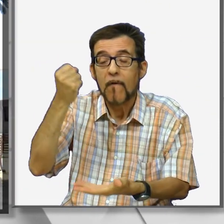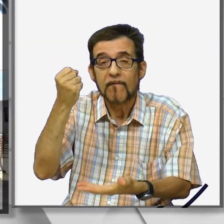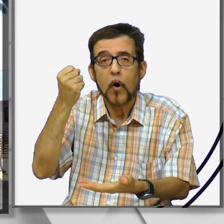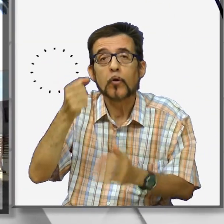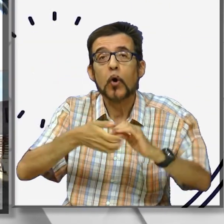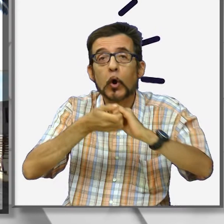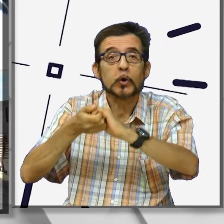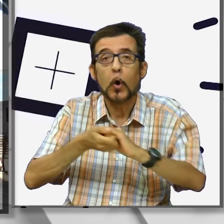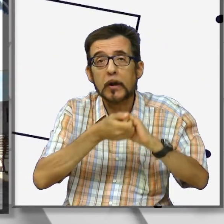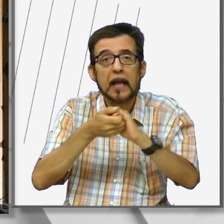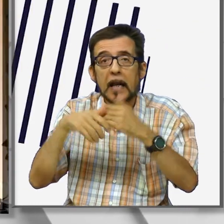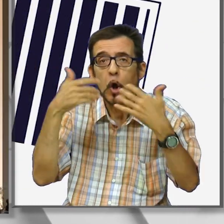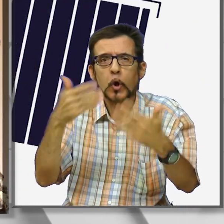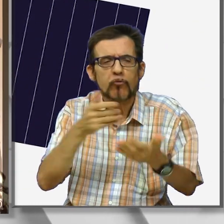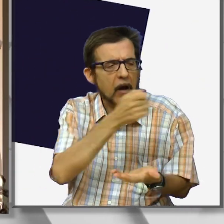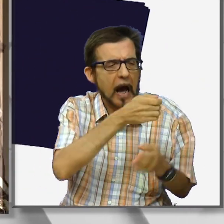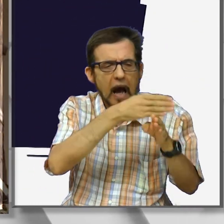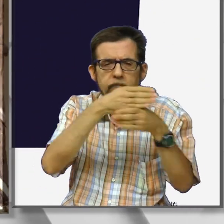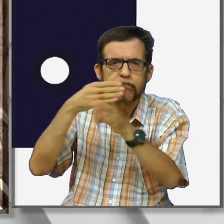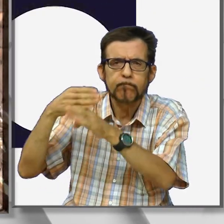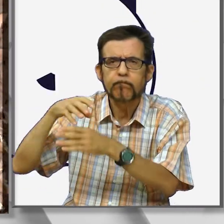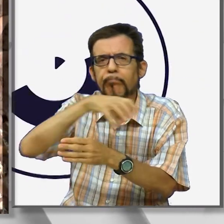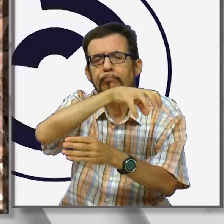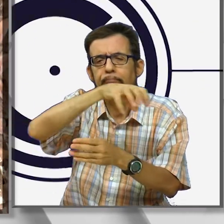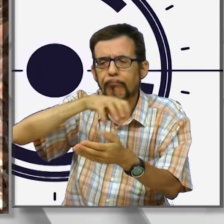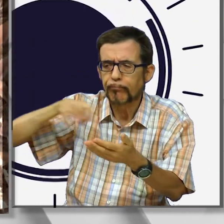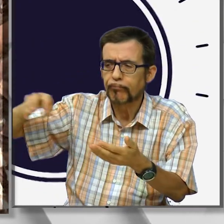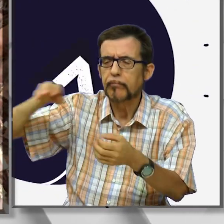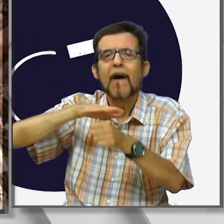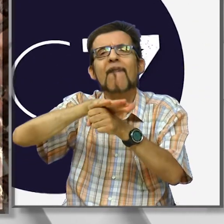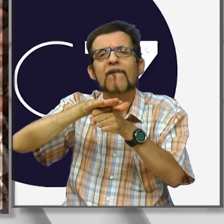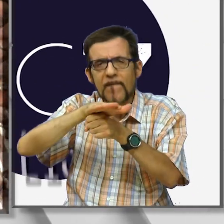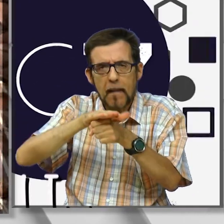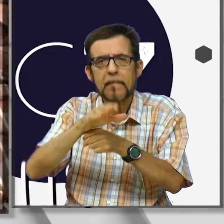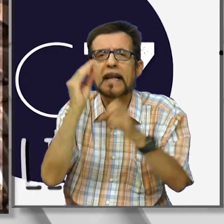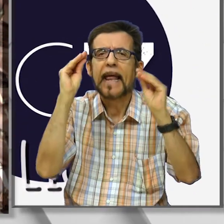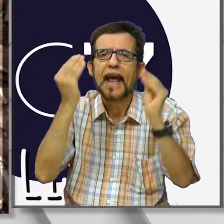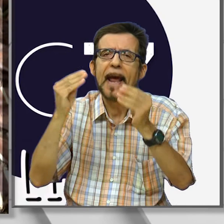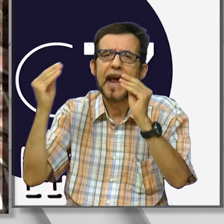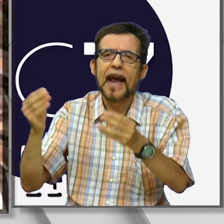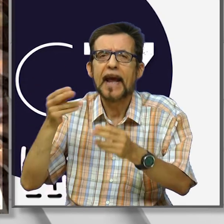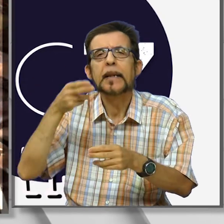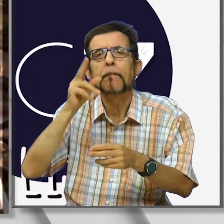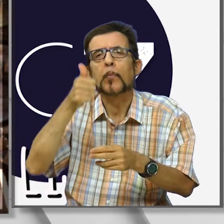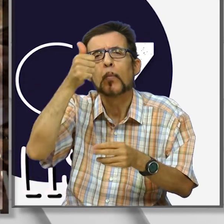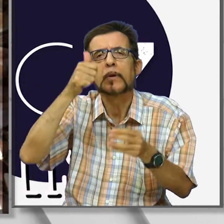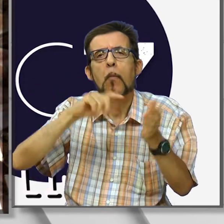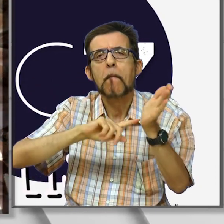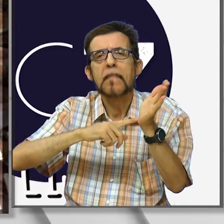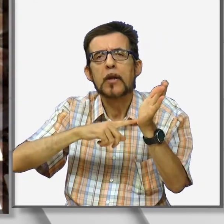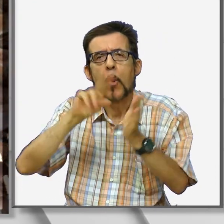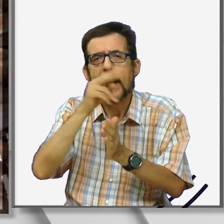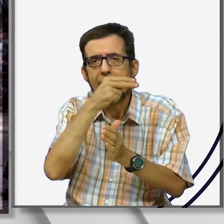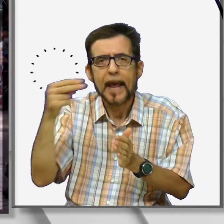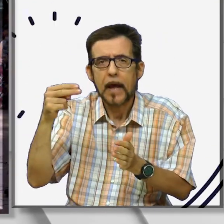solidarietà che ha già ripartito tra famiglie ed enti che si sono occupati dell'emergenza più di un milione di euro. Trasparenza